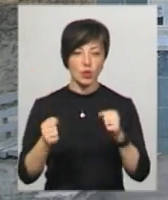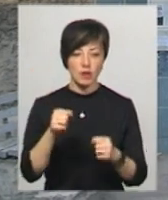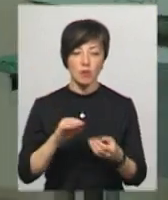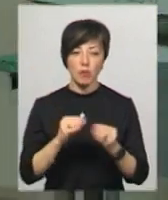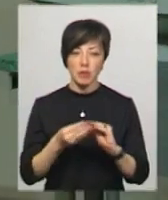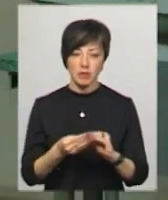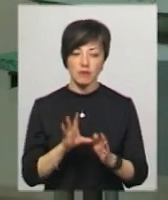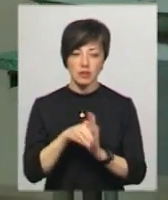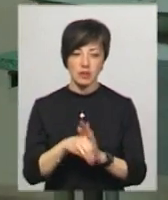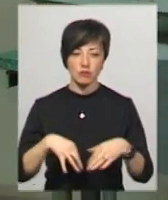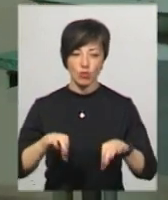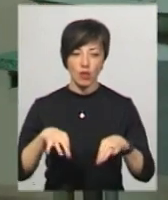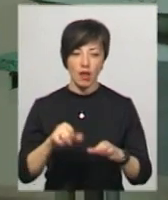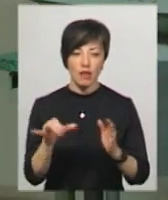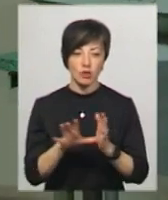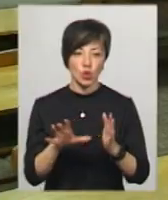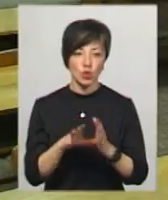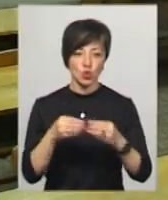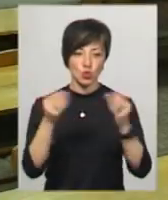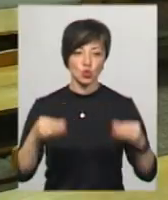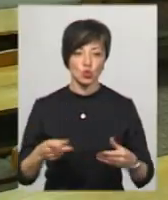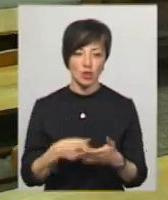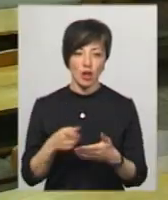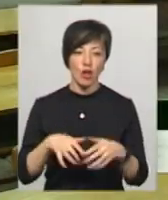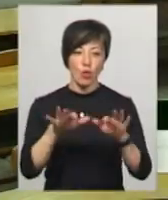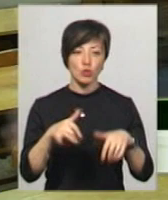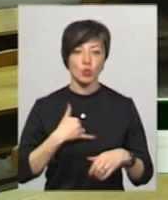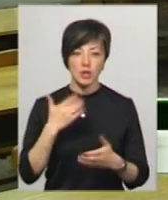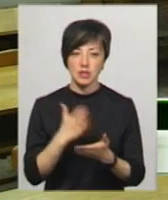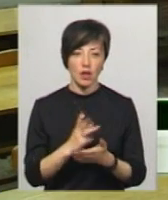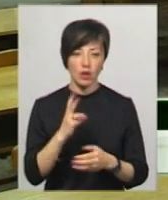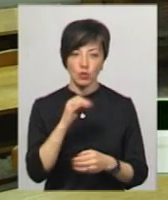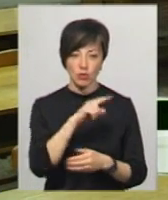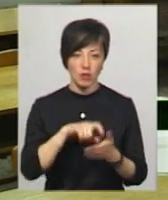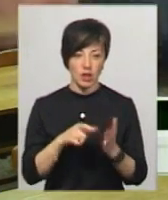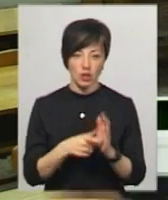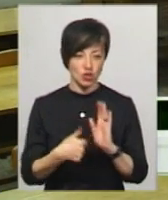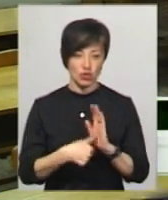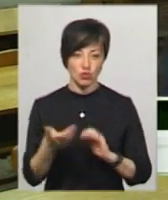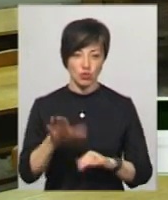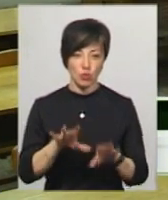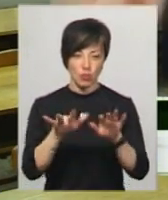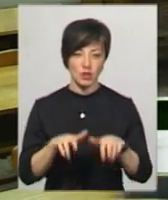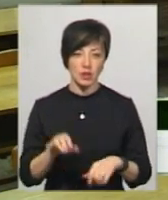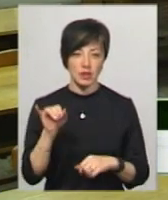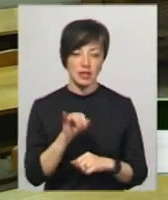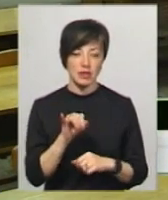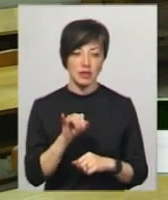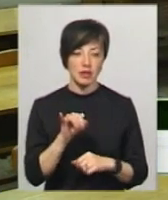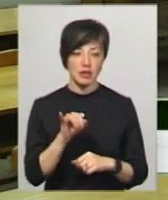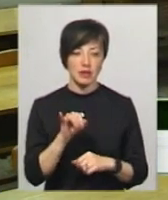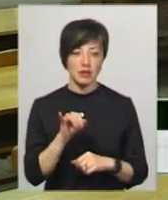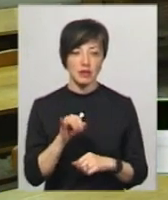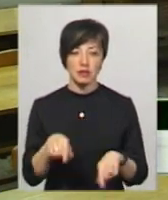проблематично вести у автошколах електронний журнал. Комп'ютери в нас є, в тому класі в нас шість комп'ютерів, і в тому